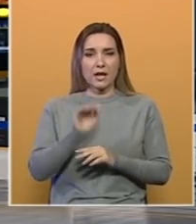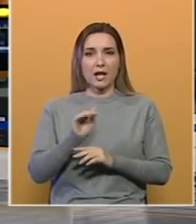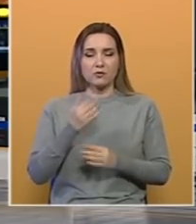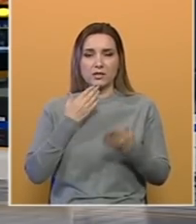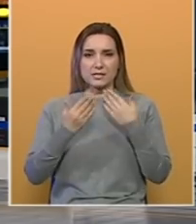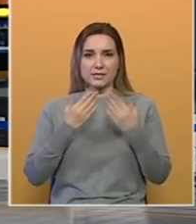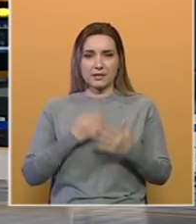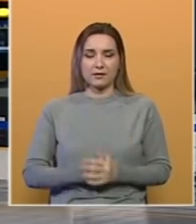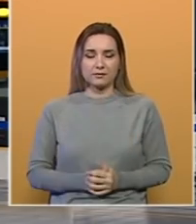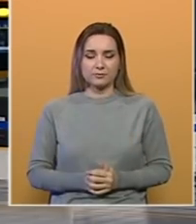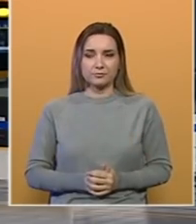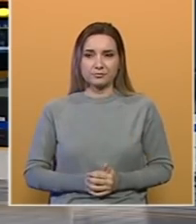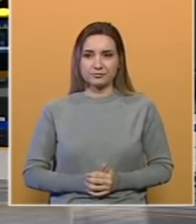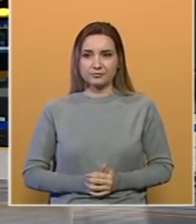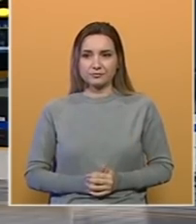sastanak.